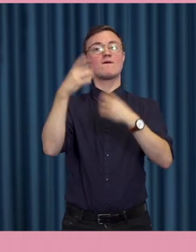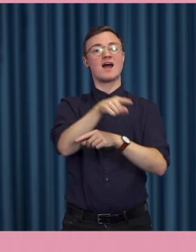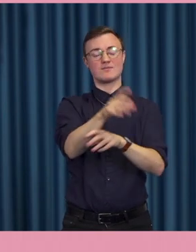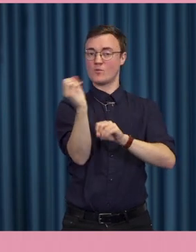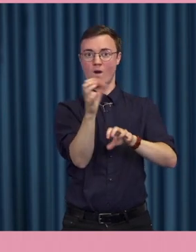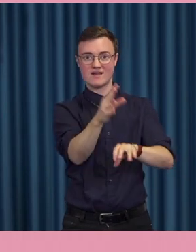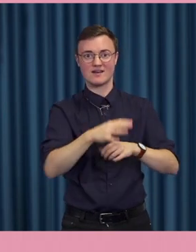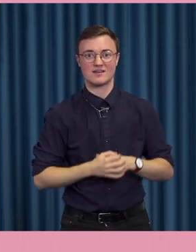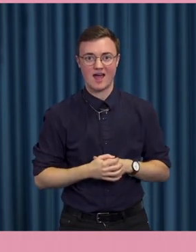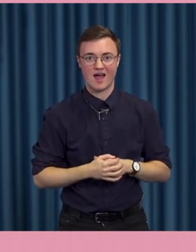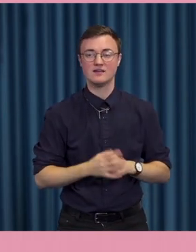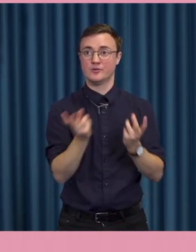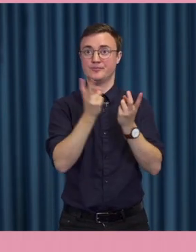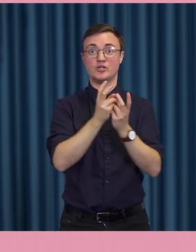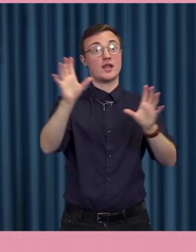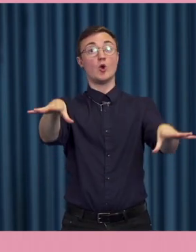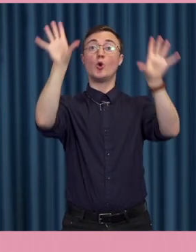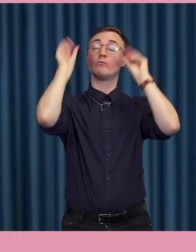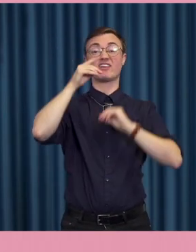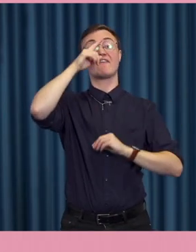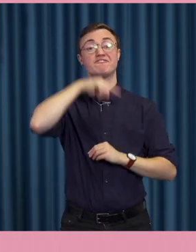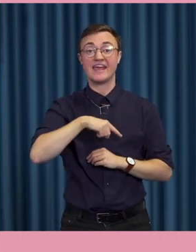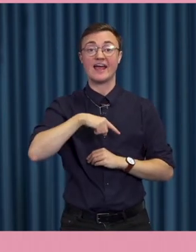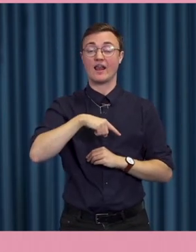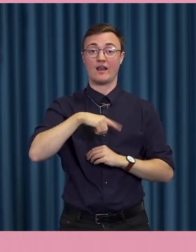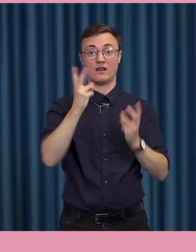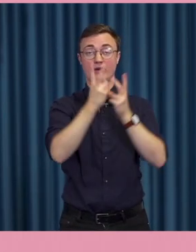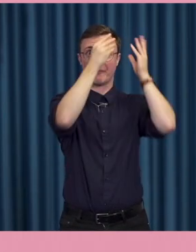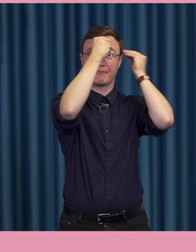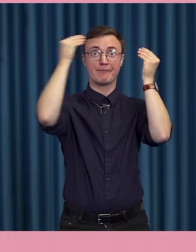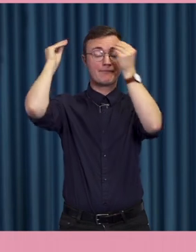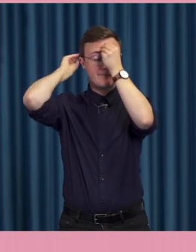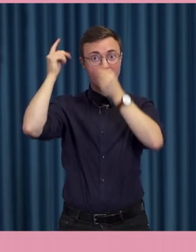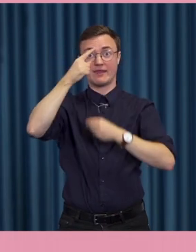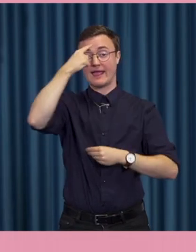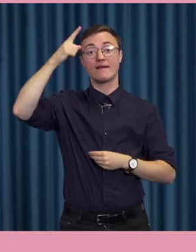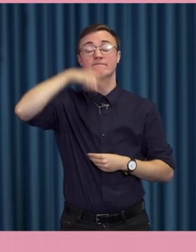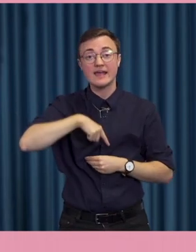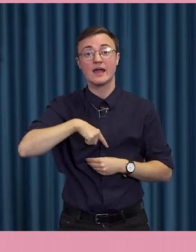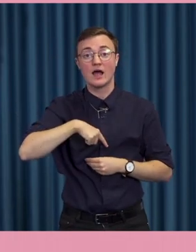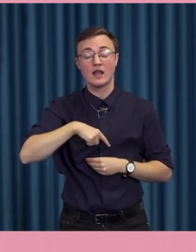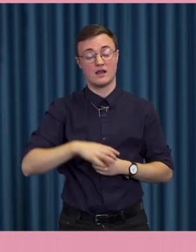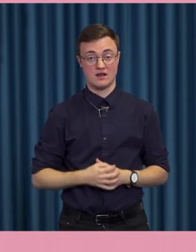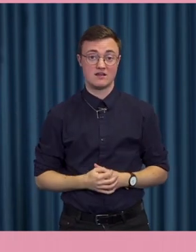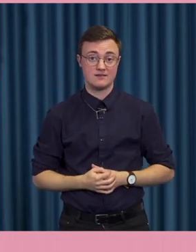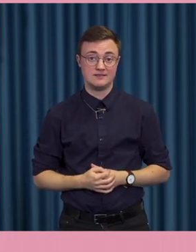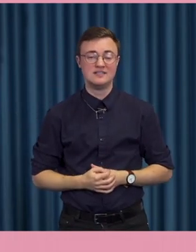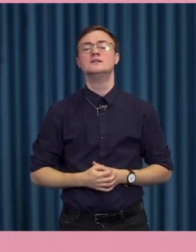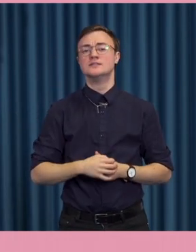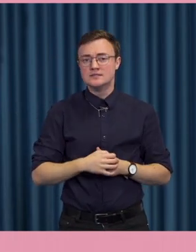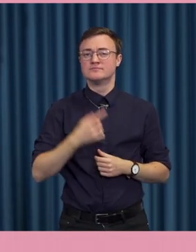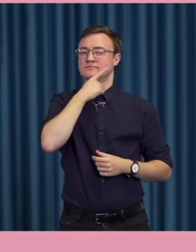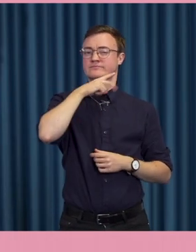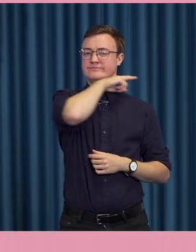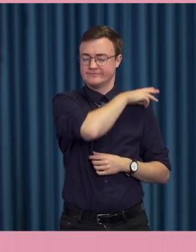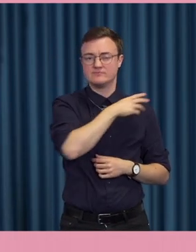Att min uppfattning blir förvrängd av den information eller vill släda den information jag tar del av online. För några år sedan så